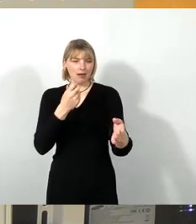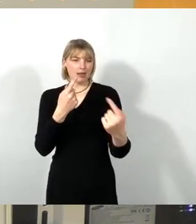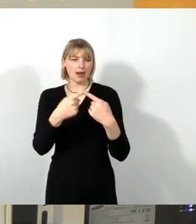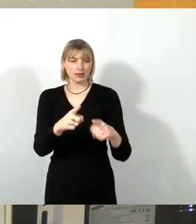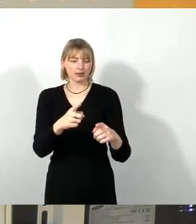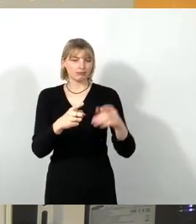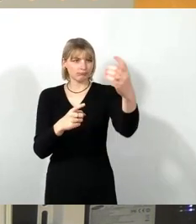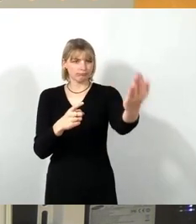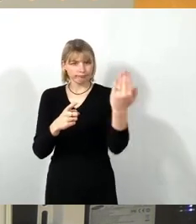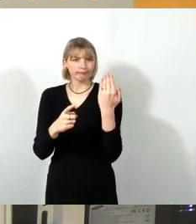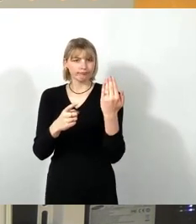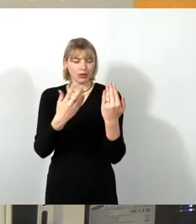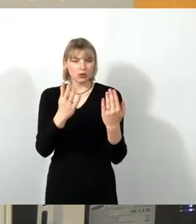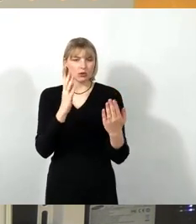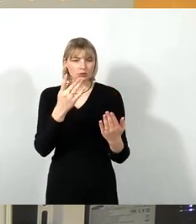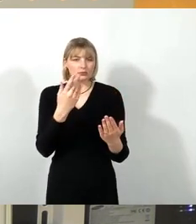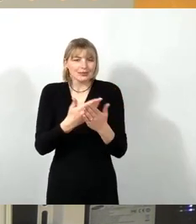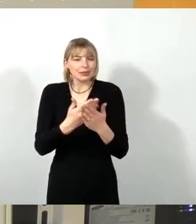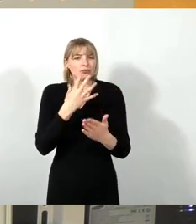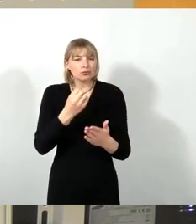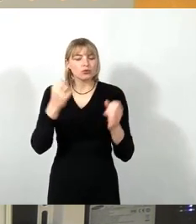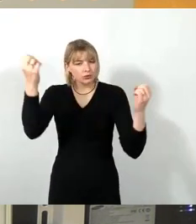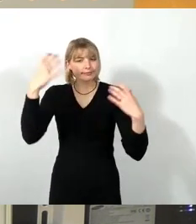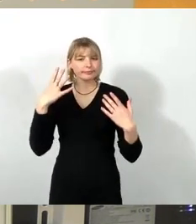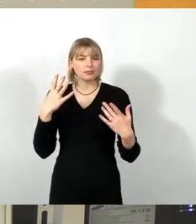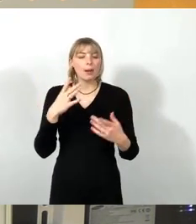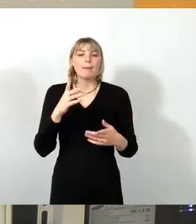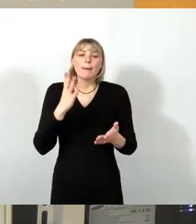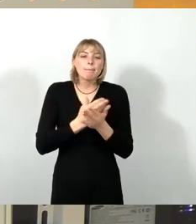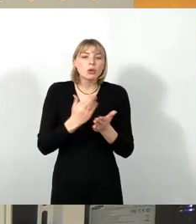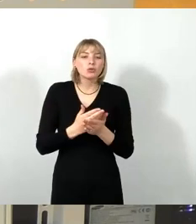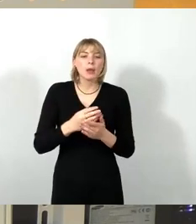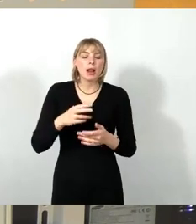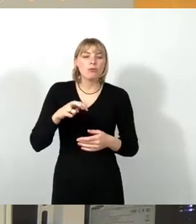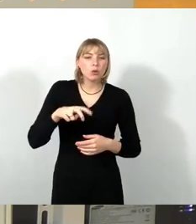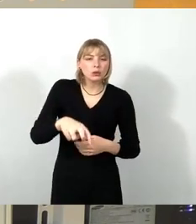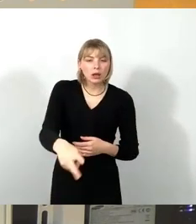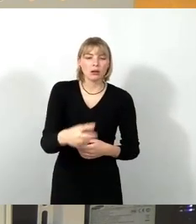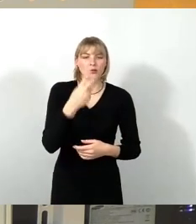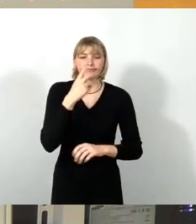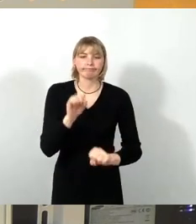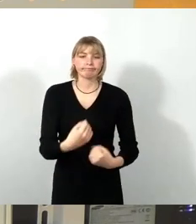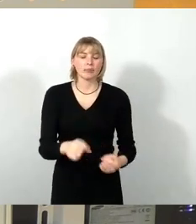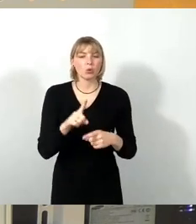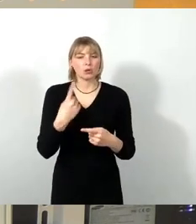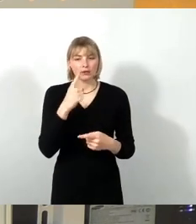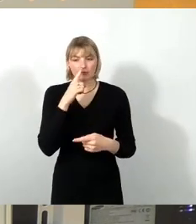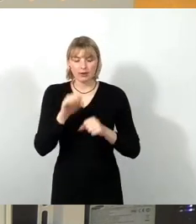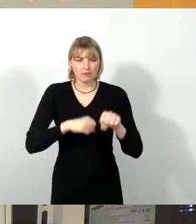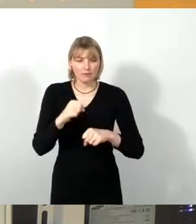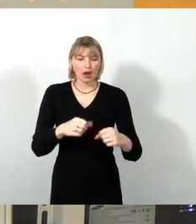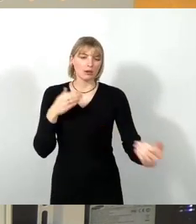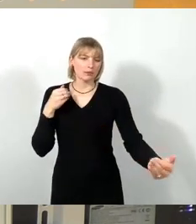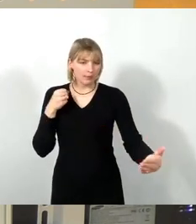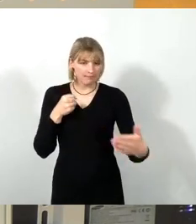sondern es ist eigentlich genau der Fußgänger, der nie beleuchtet ist. Bei denen siehst du nie. Und den fährst du im Zweifel über Haufen und das tut beiden weh. Und das ist es,